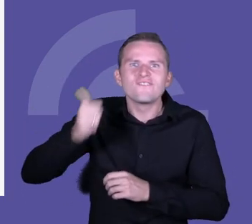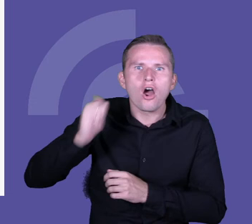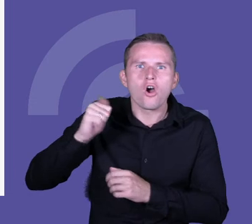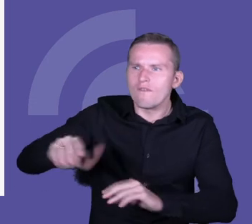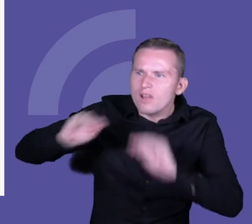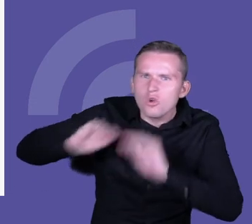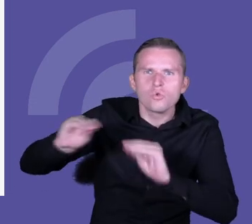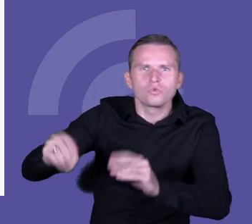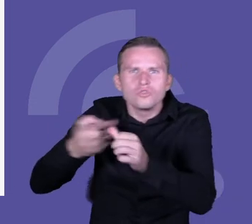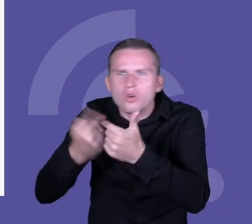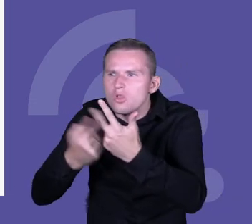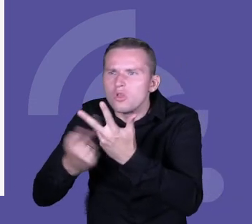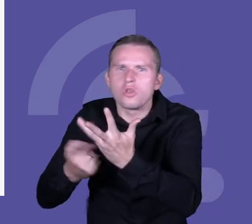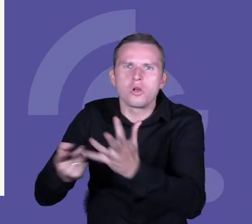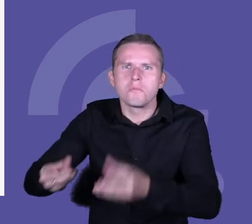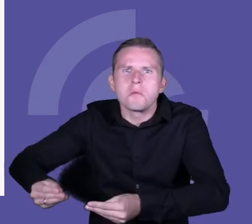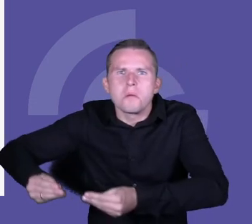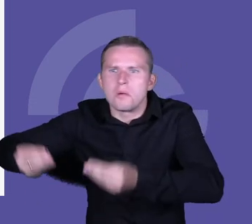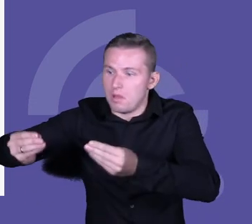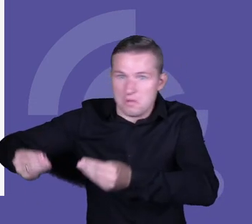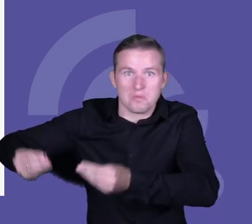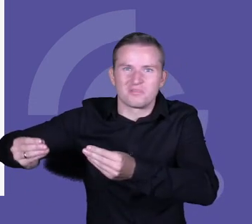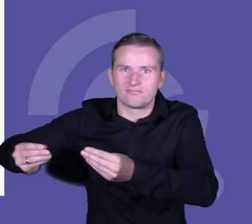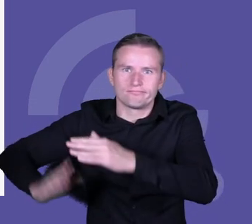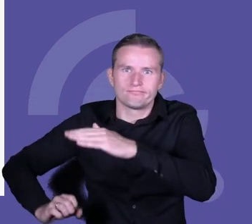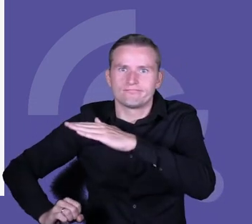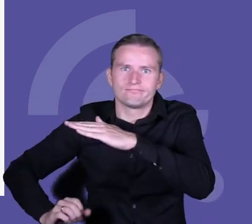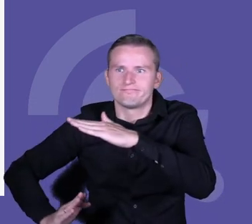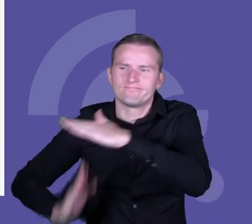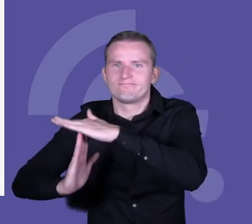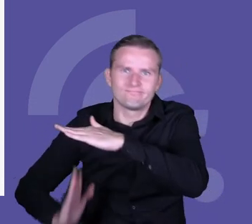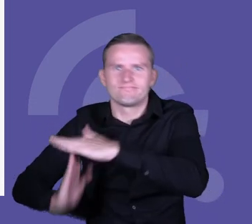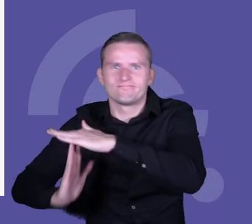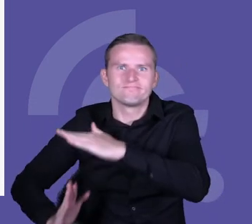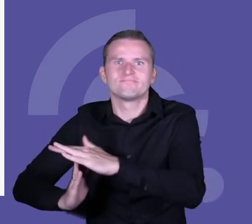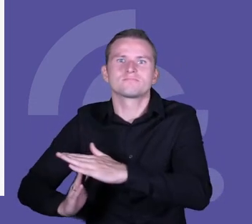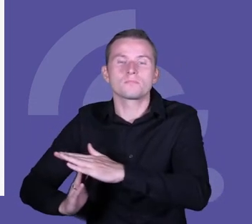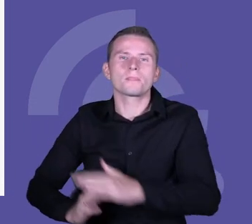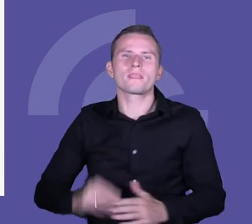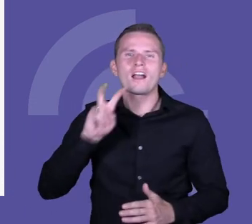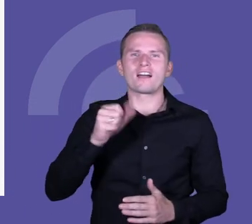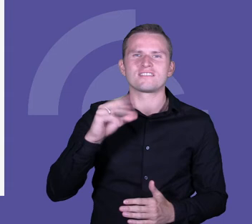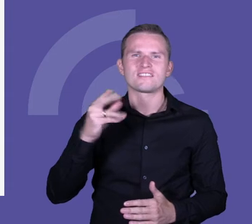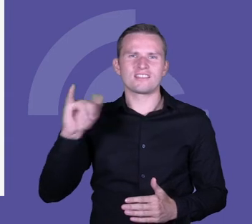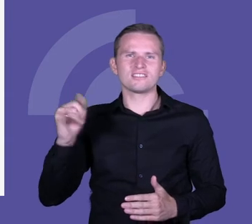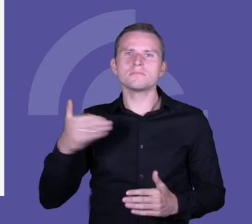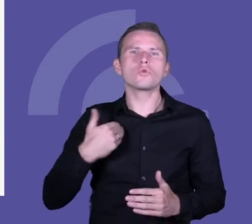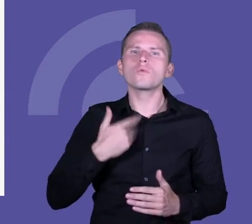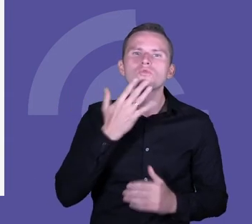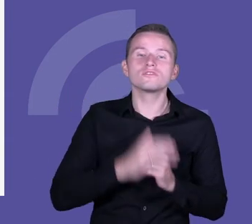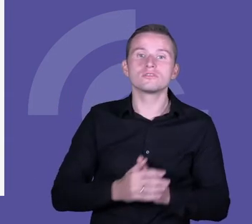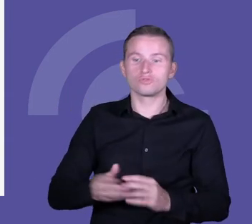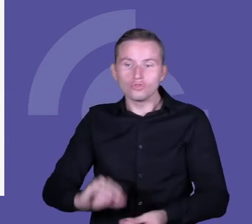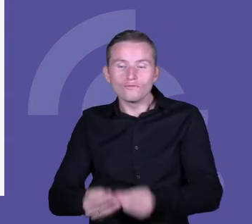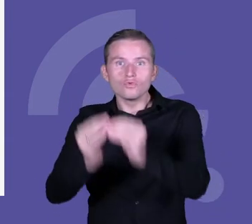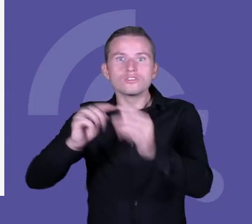nie wiadomo, co się jeszcze działo, to ja tam nic nie zrobię. Słynny ten twórca teorii stresu, Hans Selyi, powiedział, że twórcze rozwiązania powstają tylko